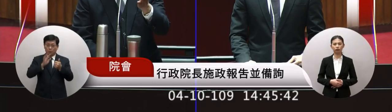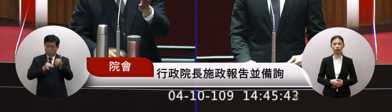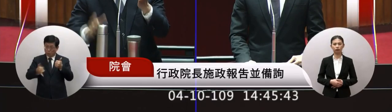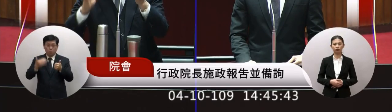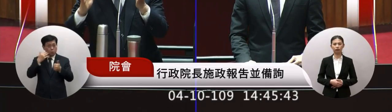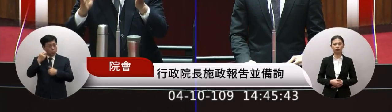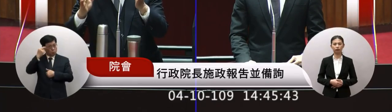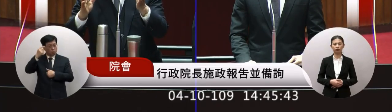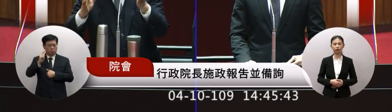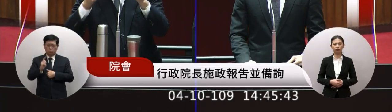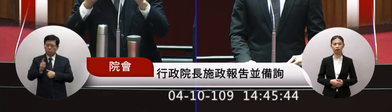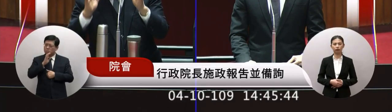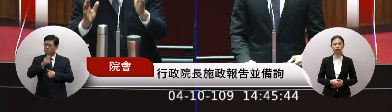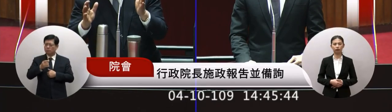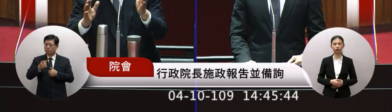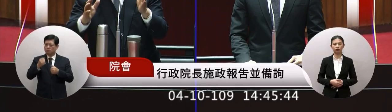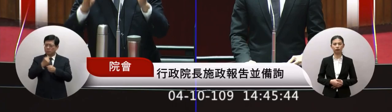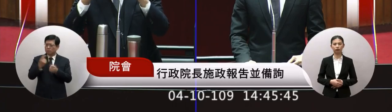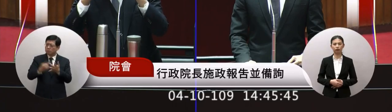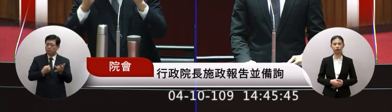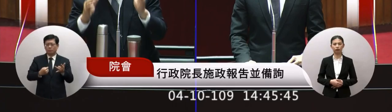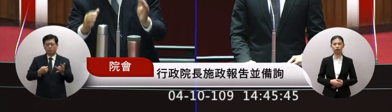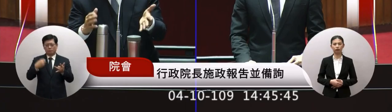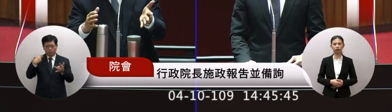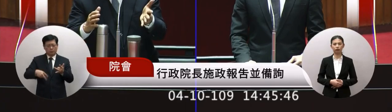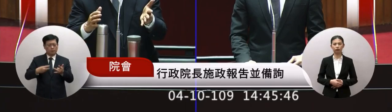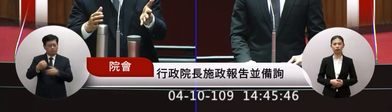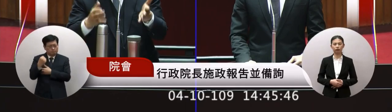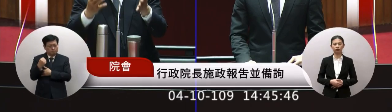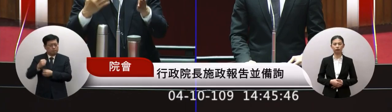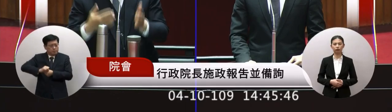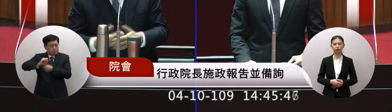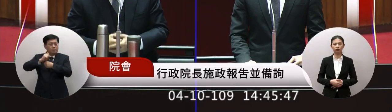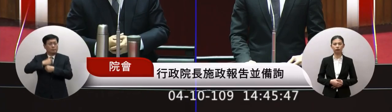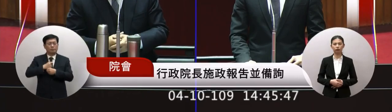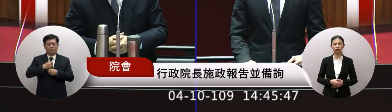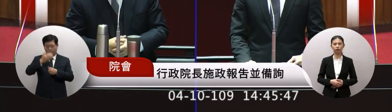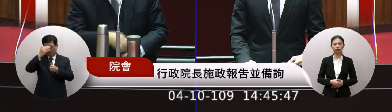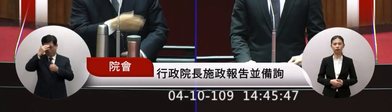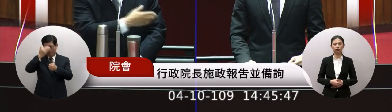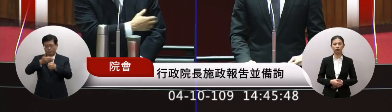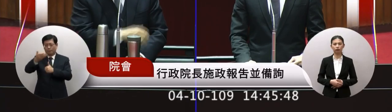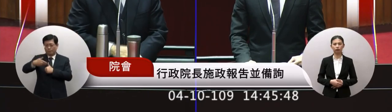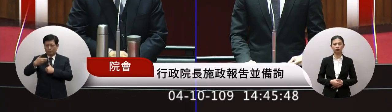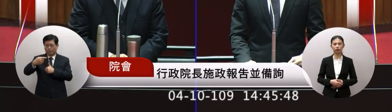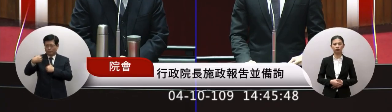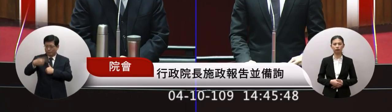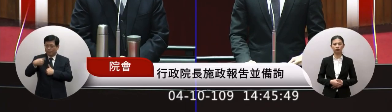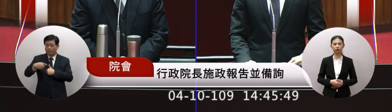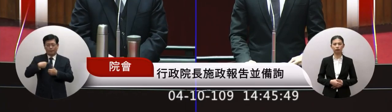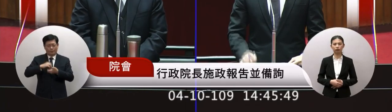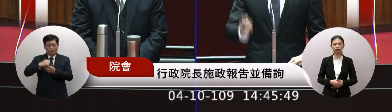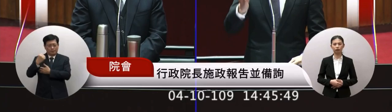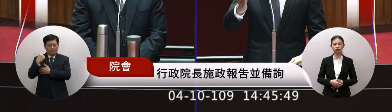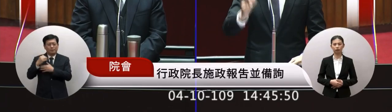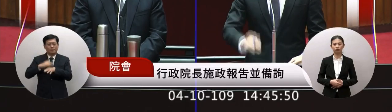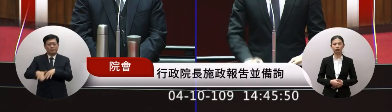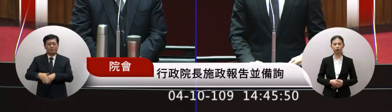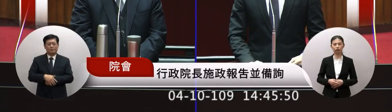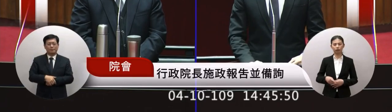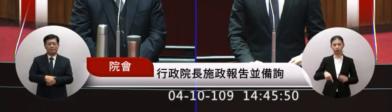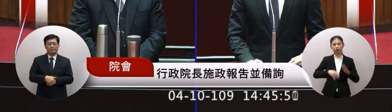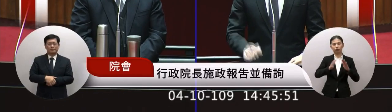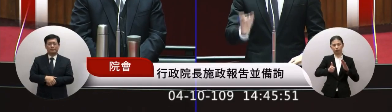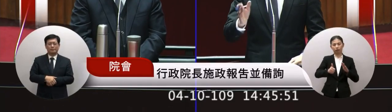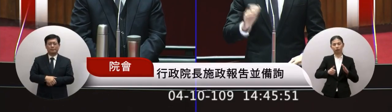員你如果覺得對待應該做做比較不夠或是應該比較加強請你資格我們一定真的來做我先有議長